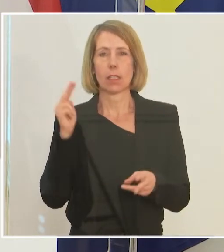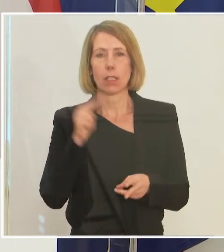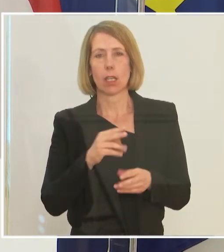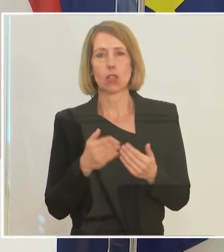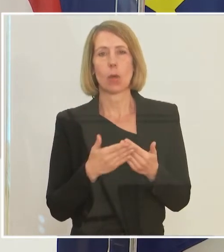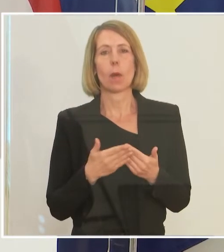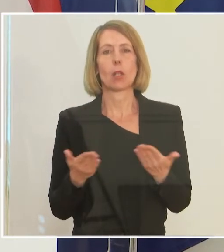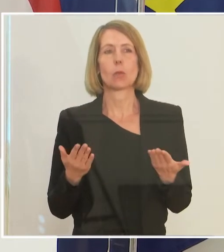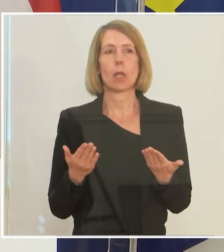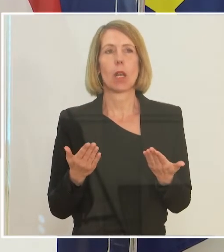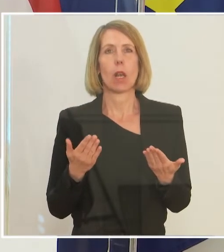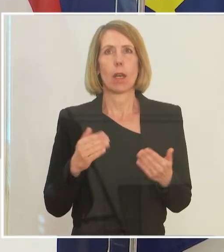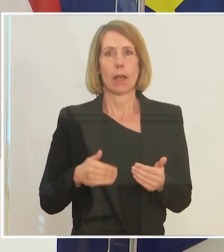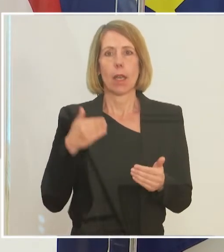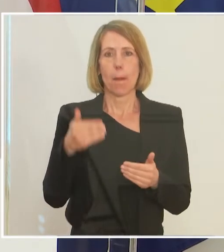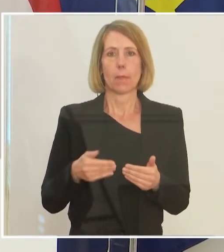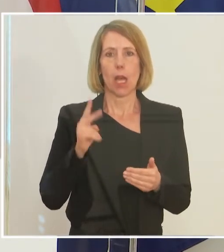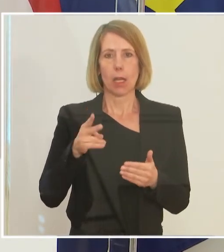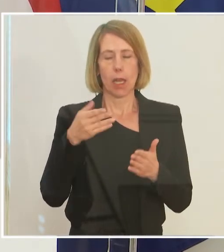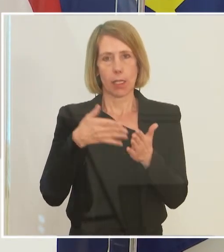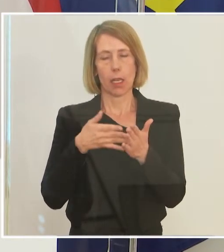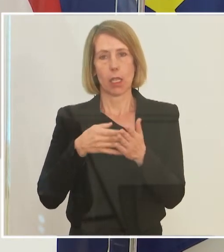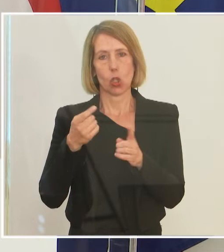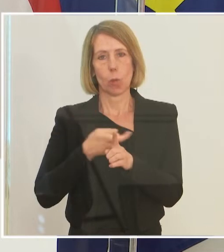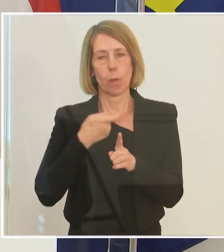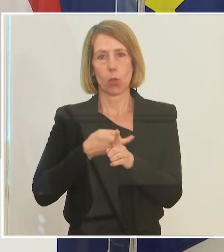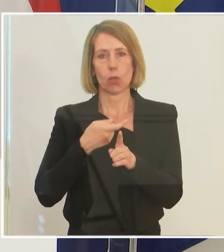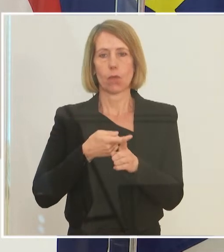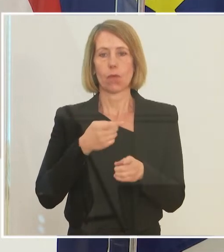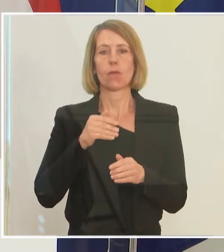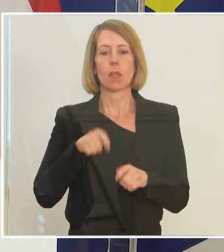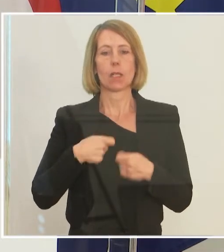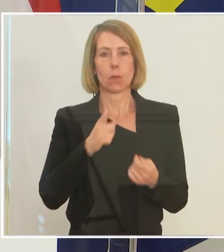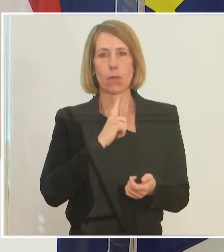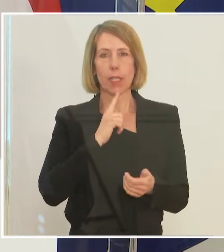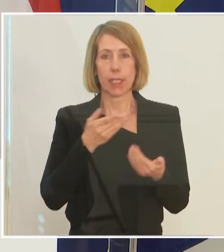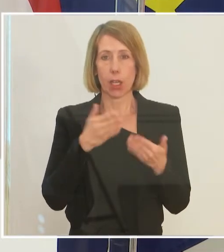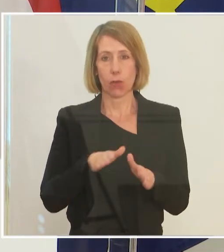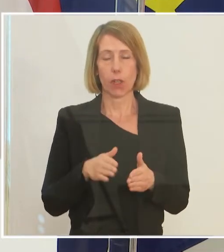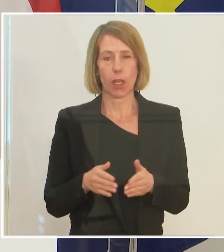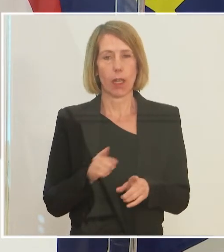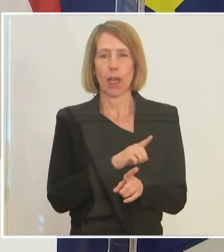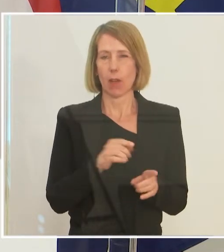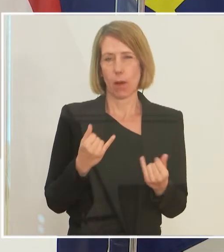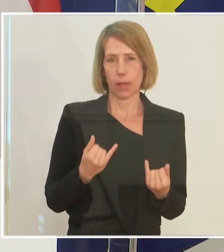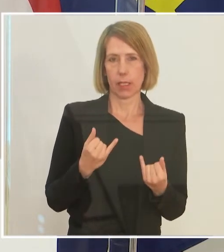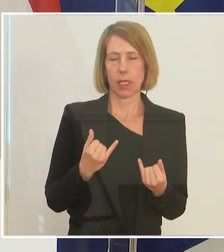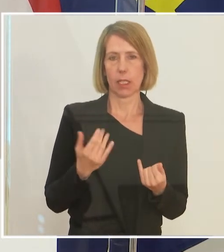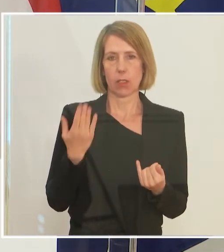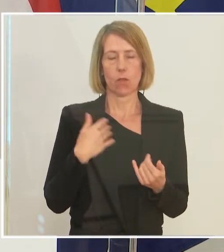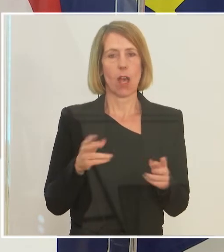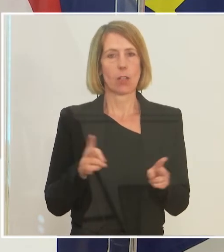vielleicht auch im Nachhinein überprüfen, wenn es weniger Fälle gibt. Bisher war die Kurzarbeit ja so großflächig, dass